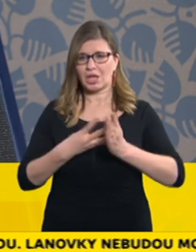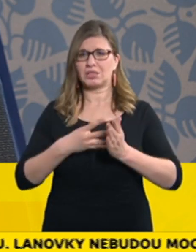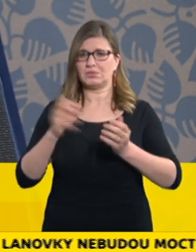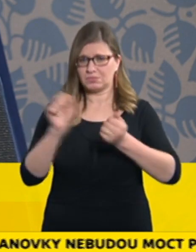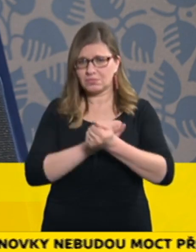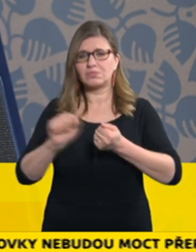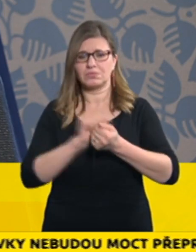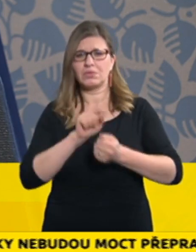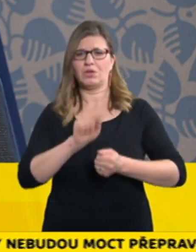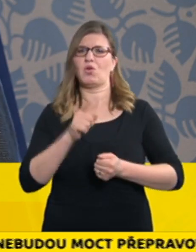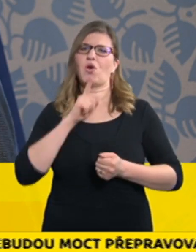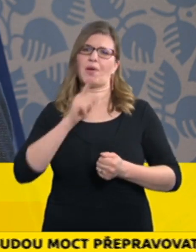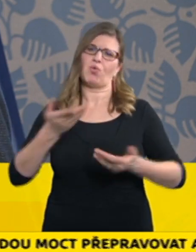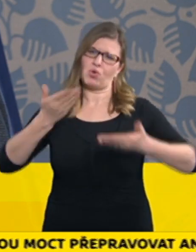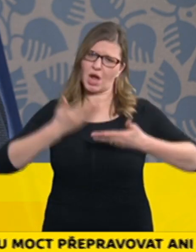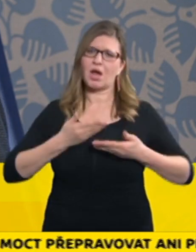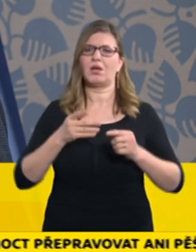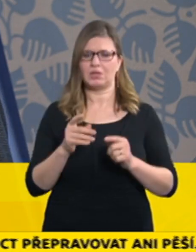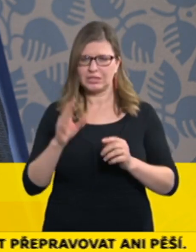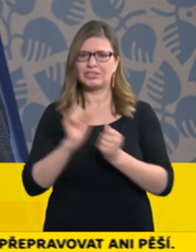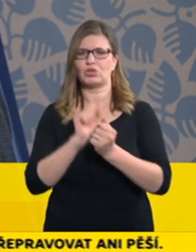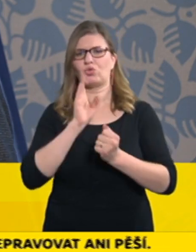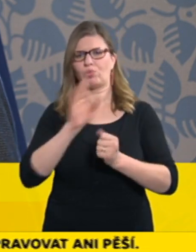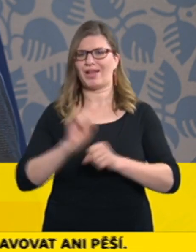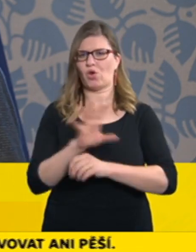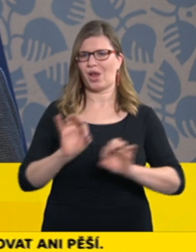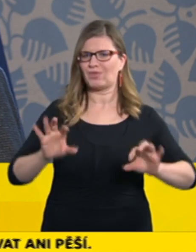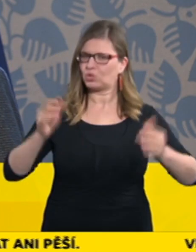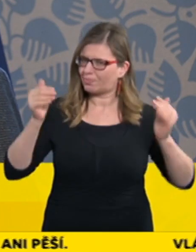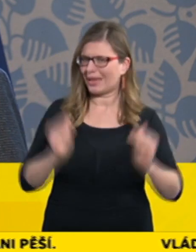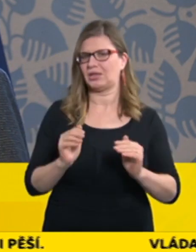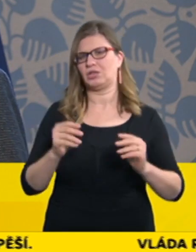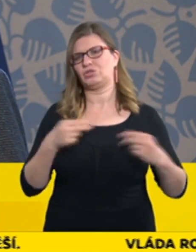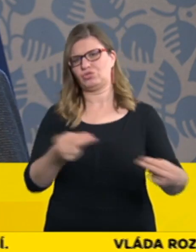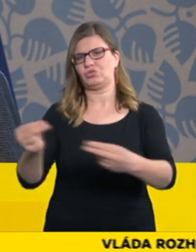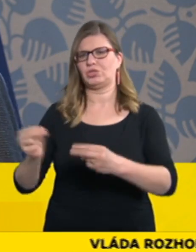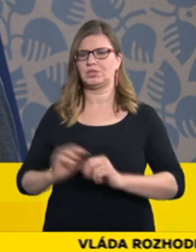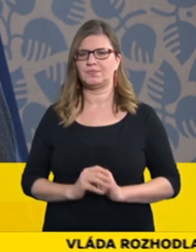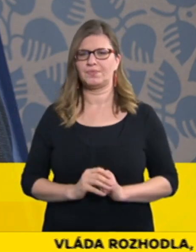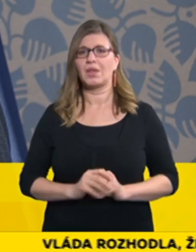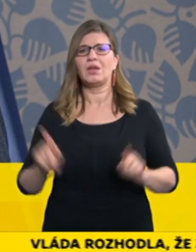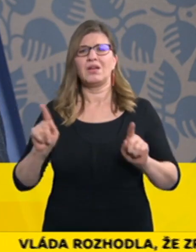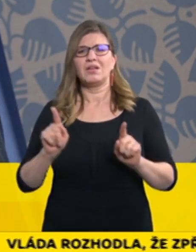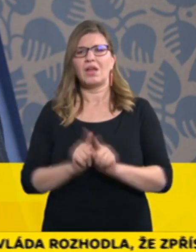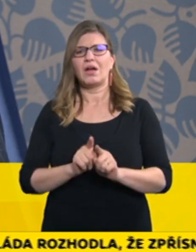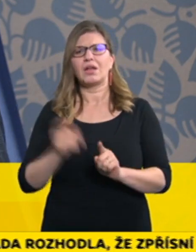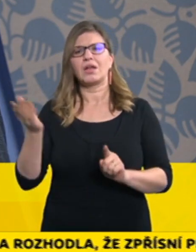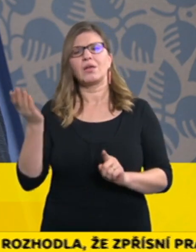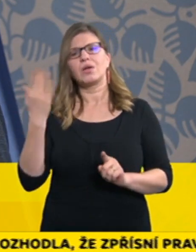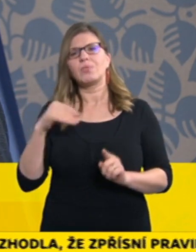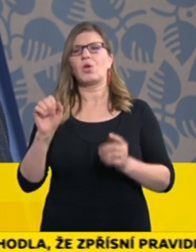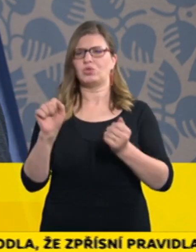nálož v té populaci. Rovněž jsme přistoupili k tomu, že byl opět obnoven